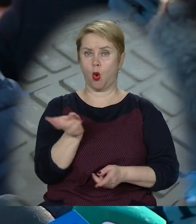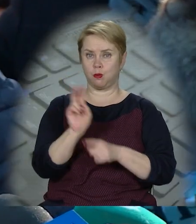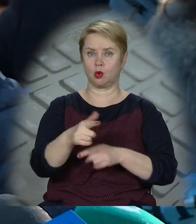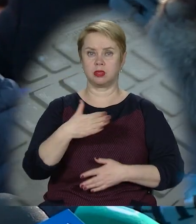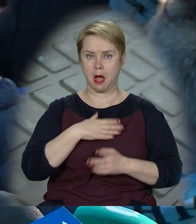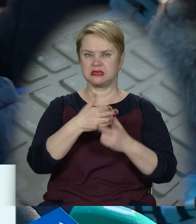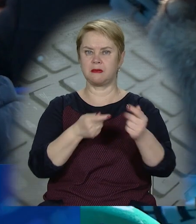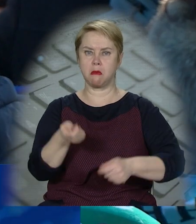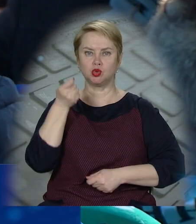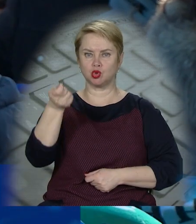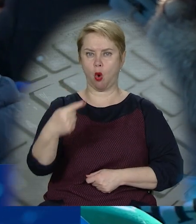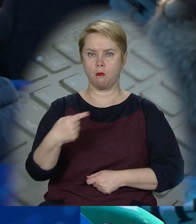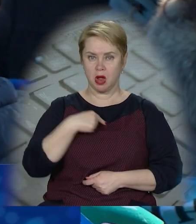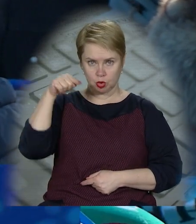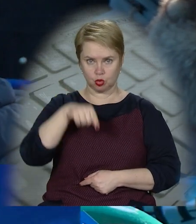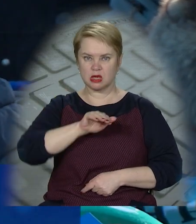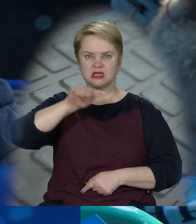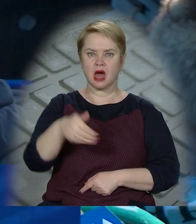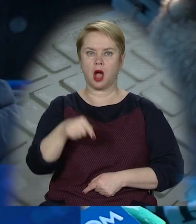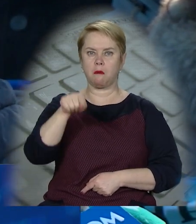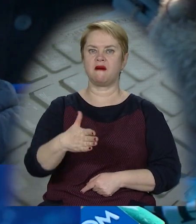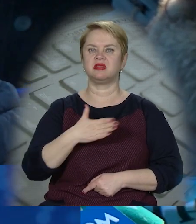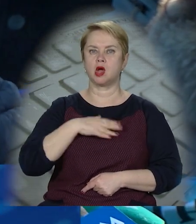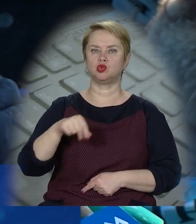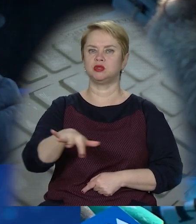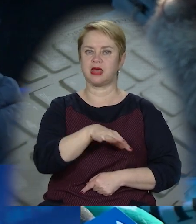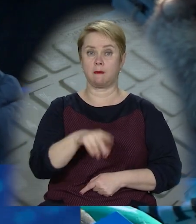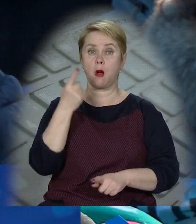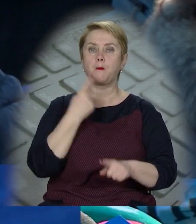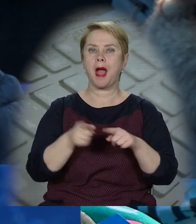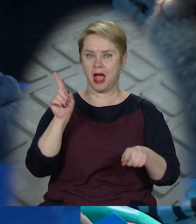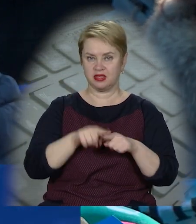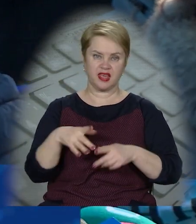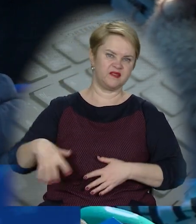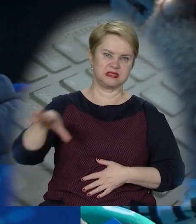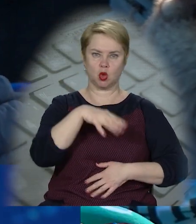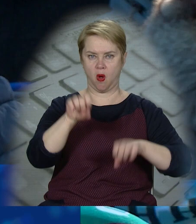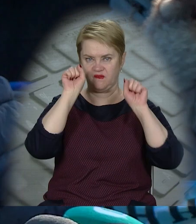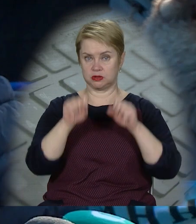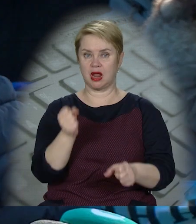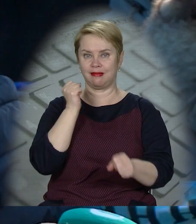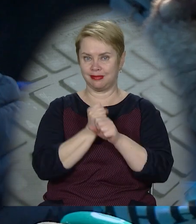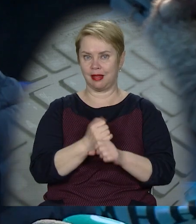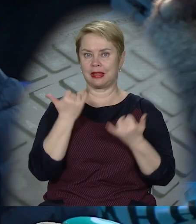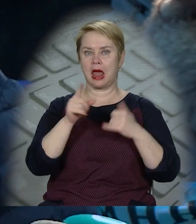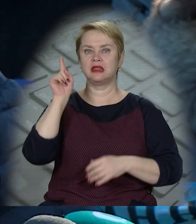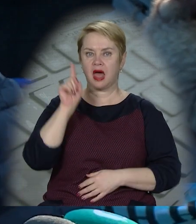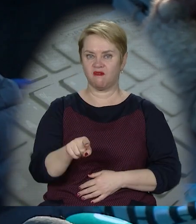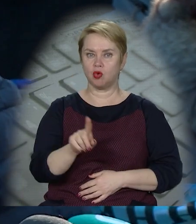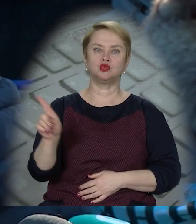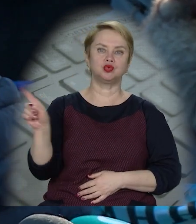прийдуть до нас з м'ячом, ми їх тут закопаємо в нашу землю. Тому все можливе робите для того,